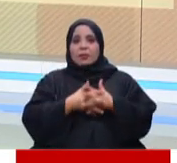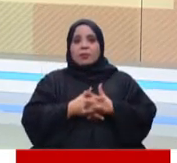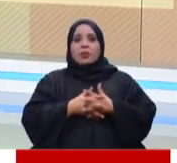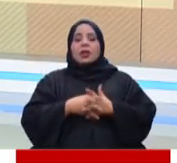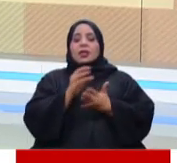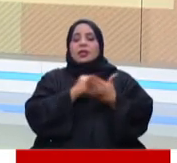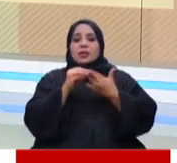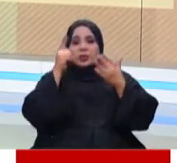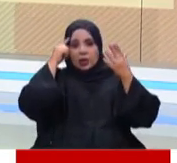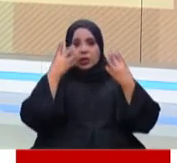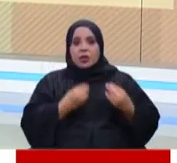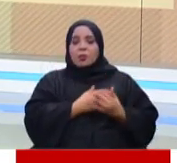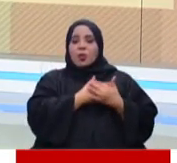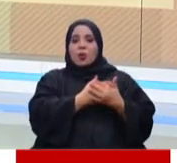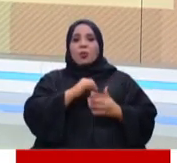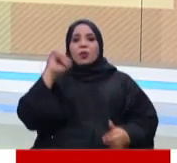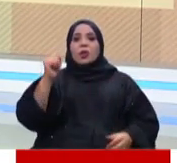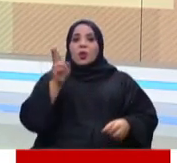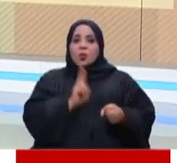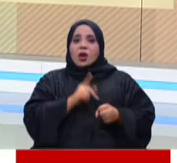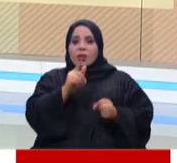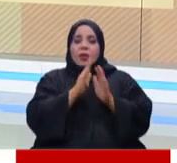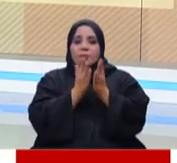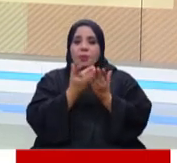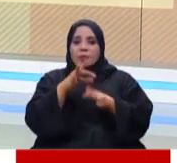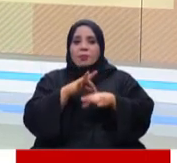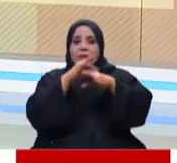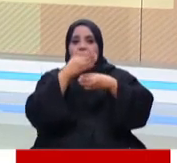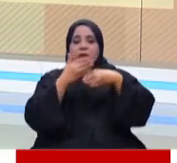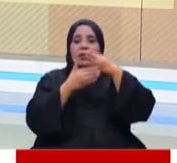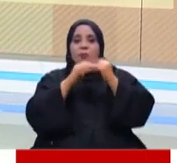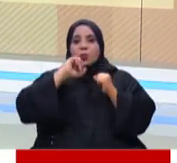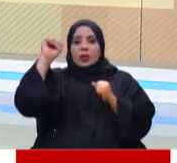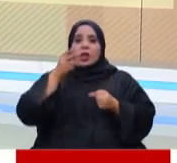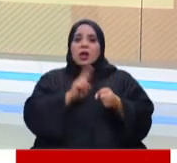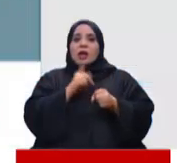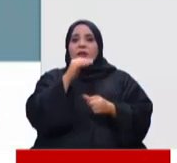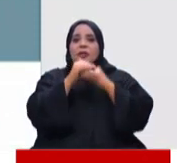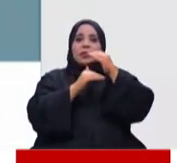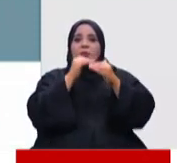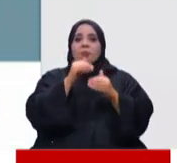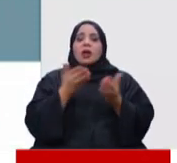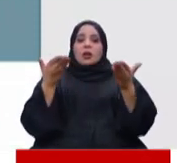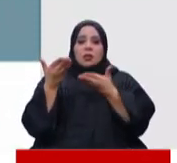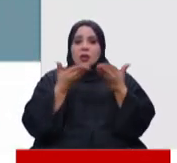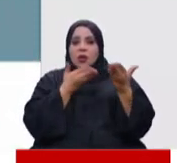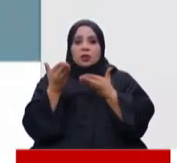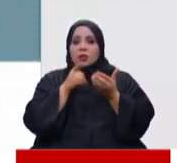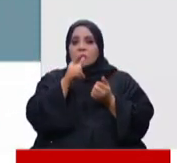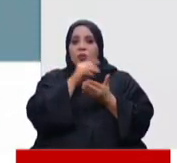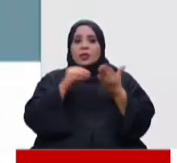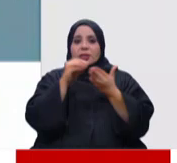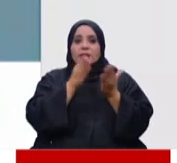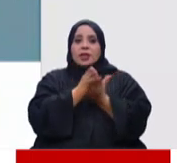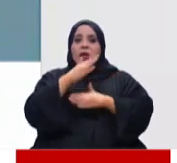والمواطنة في المناهج الدراسية وبناء الشخصية الوطنية وذلك بهدف تطوير نوعية المناهج الدراسية لتعزيز الاتجاه نحو